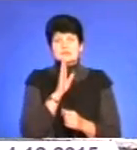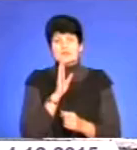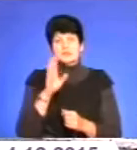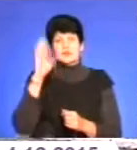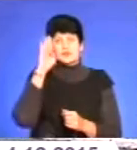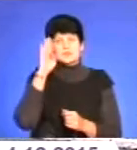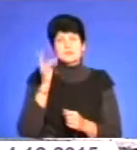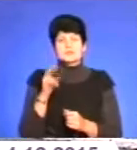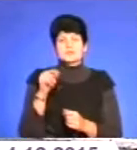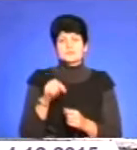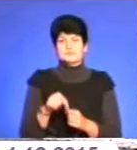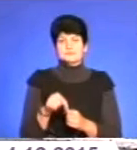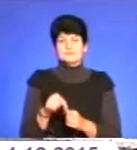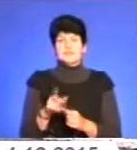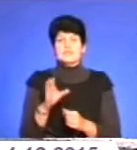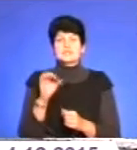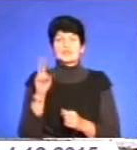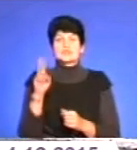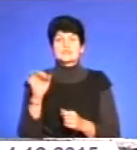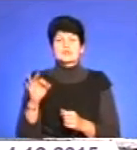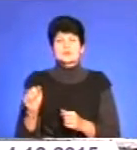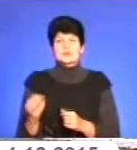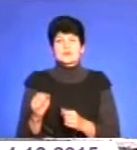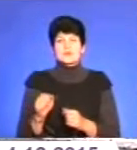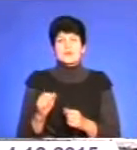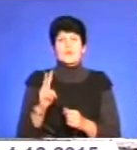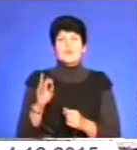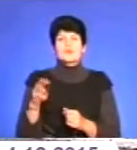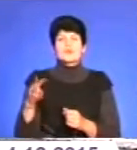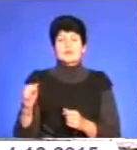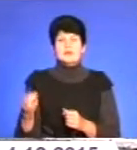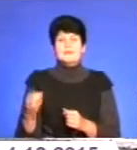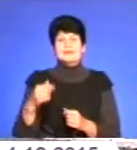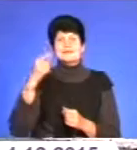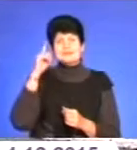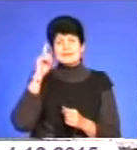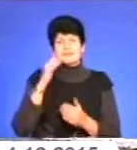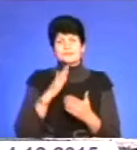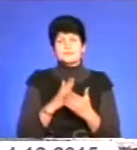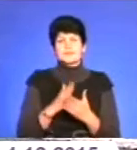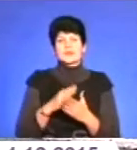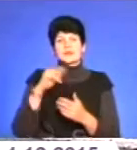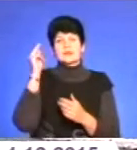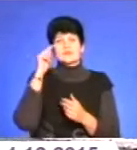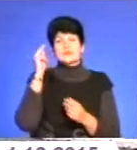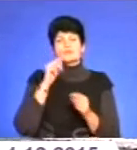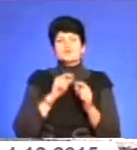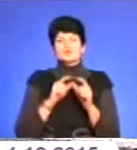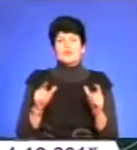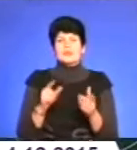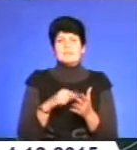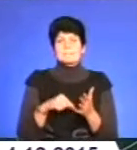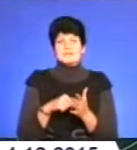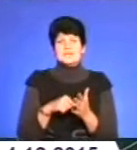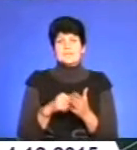звідси, вони вийшли соціалізовані, комунікабельні, знаннями, тому що вони навчаються в школах міста.